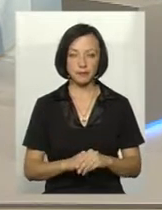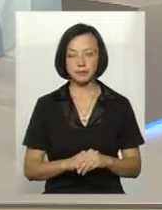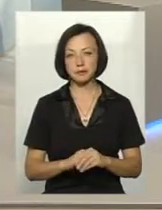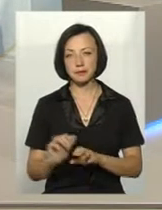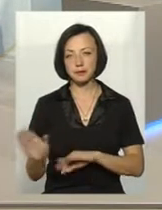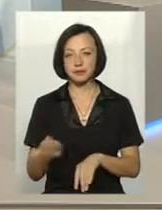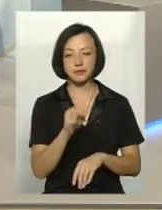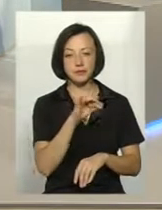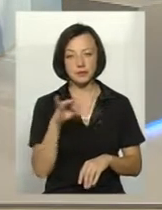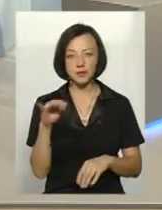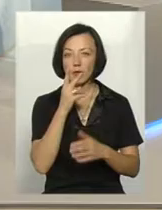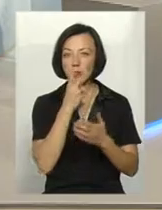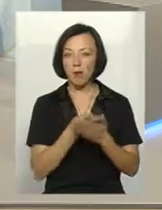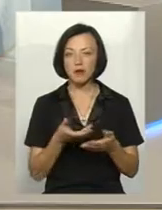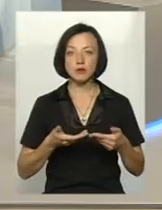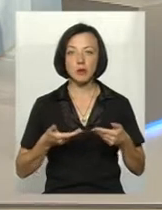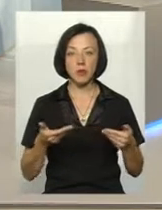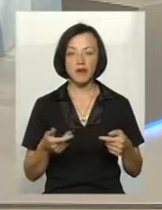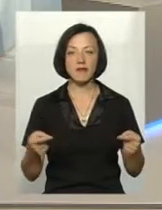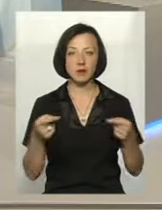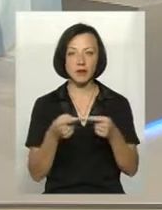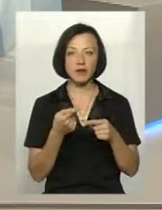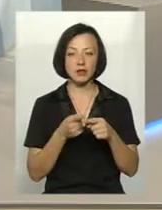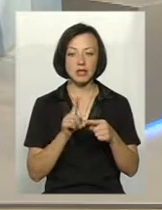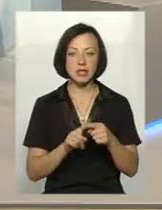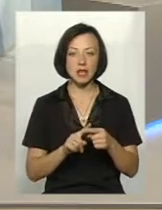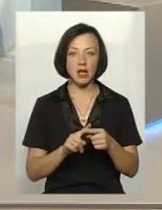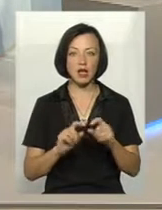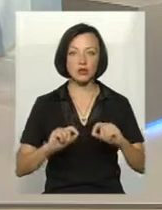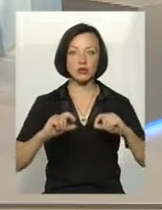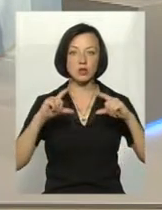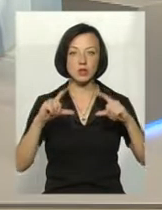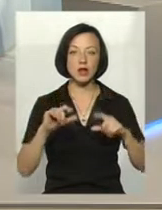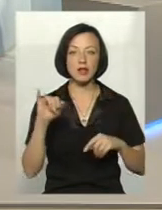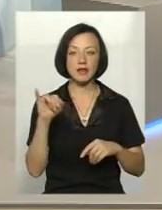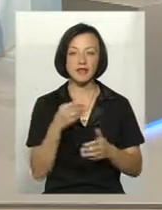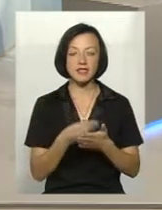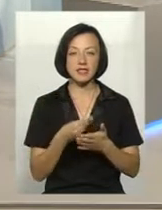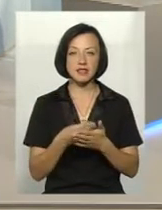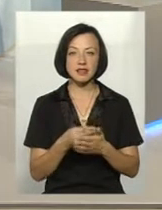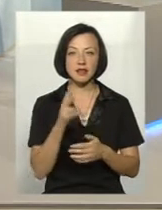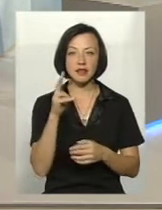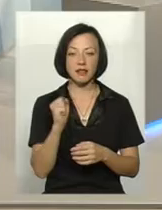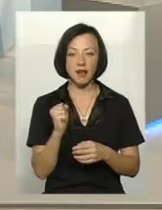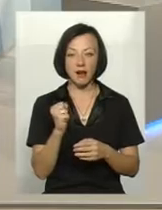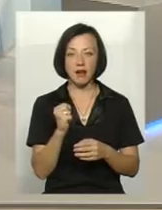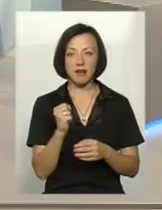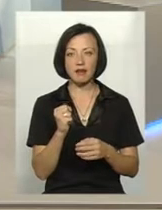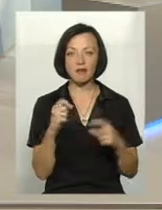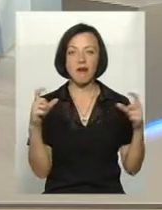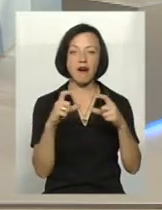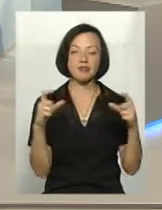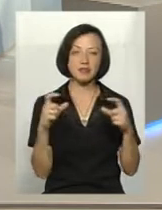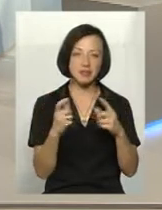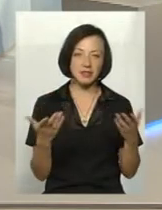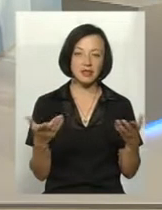побачимо ми, відповідно, це зростання і в цінах, на цінниках, в супермаркетах,